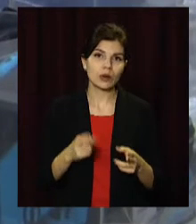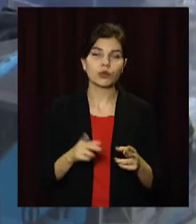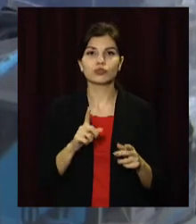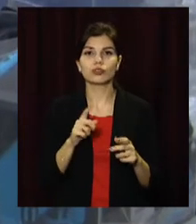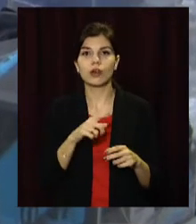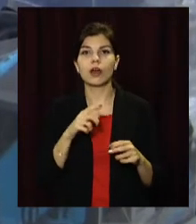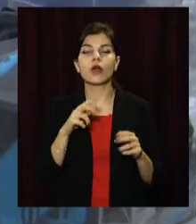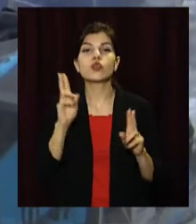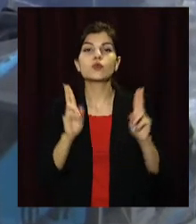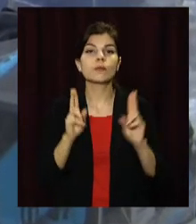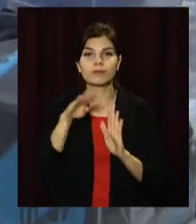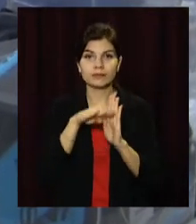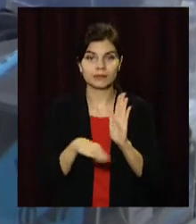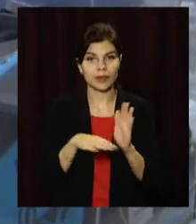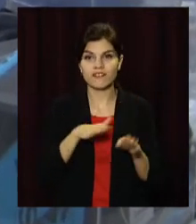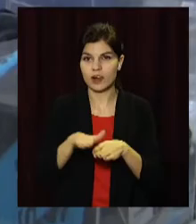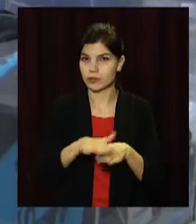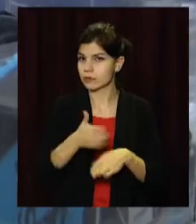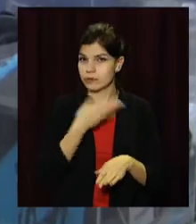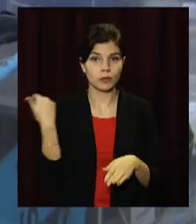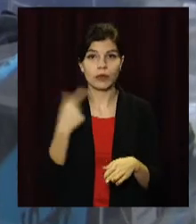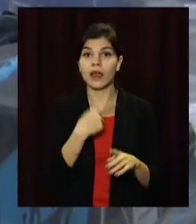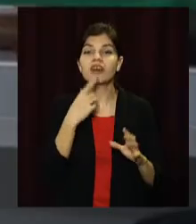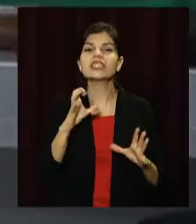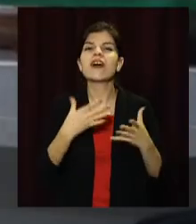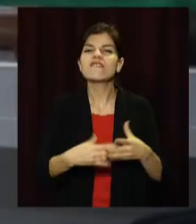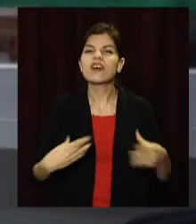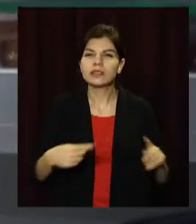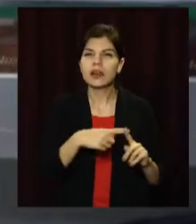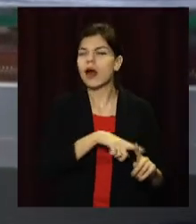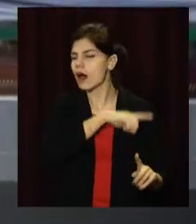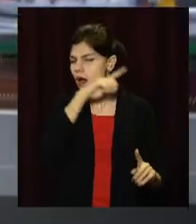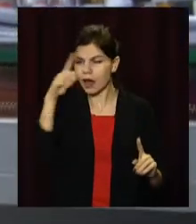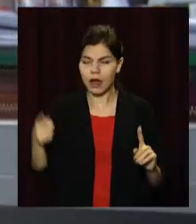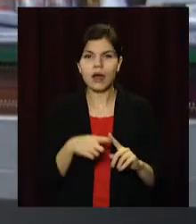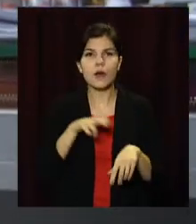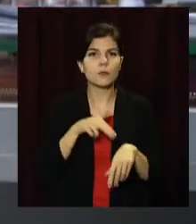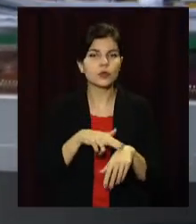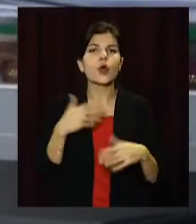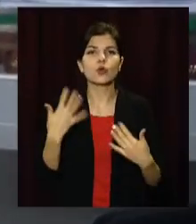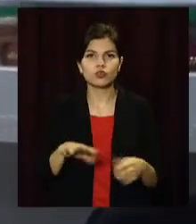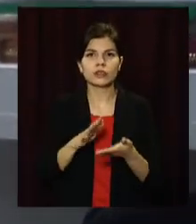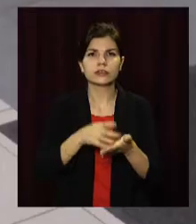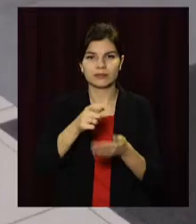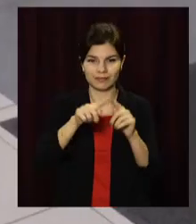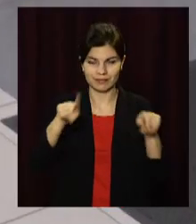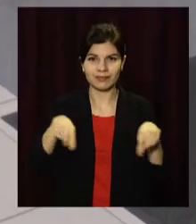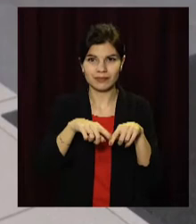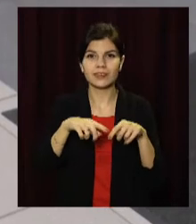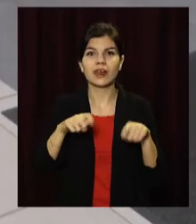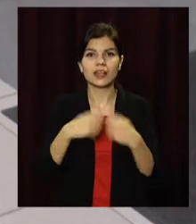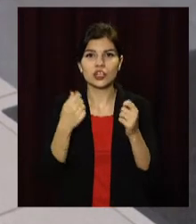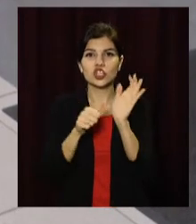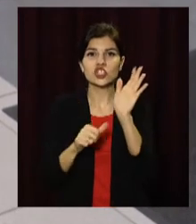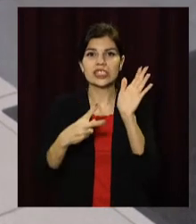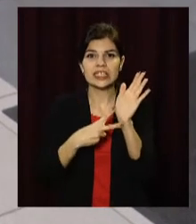санітарних норм. Всього з початку карантину з весни 2020 року поліціянти вже виписали майже 67